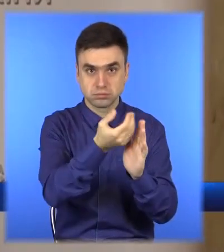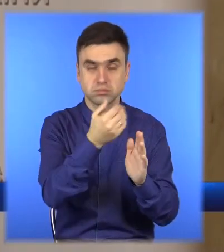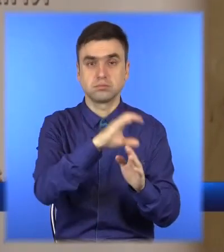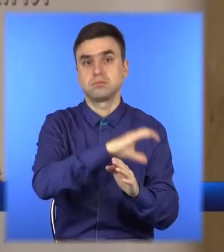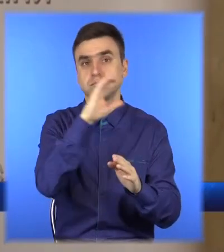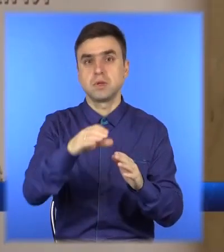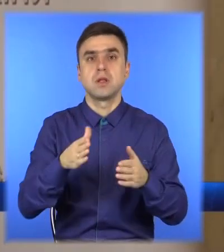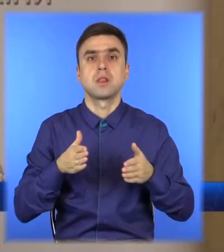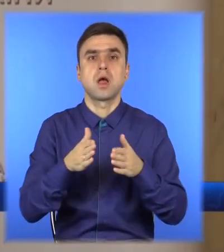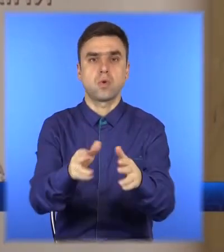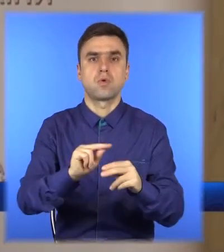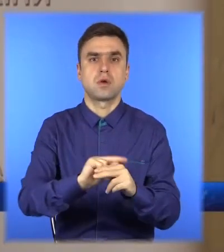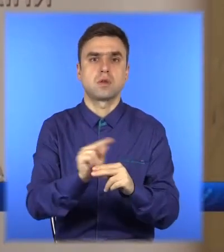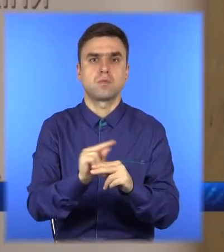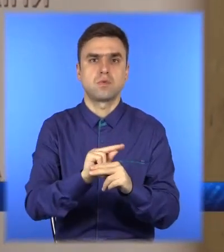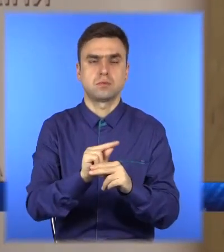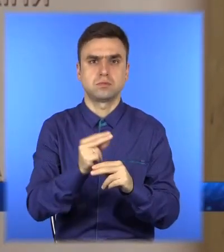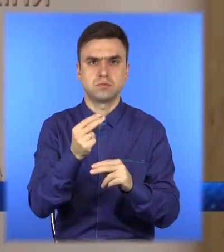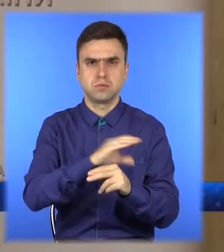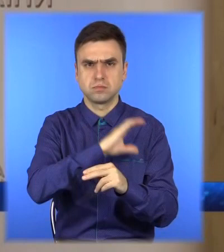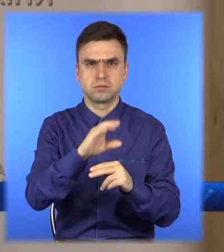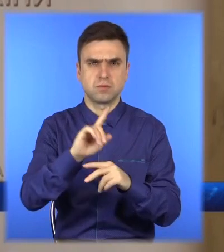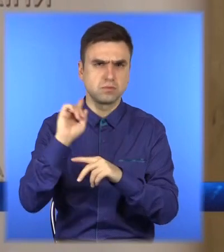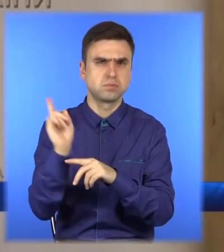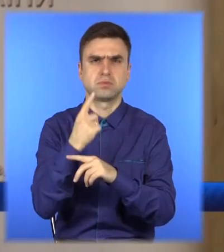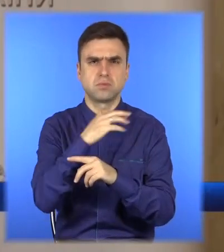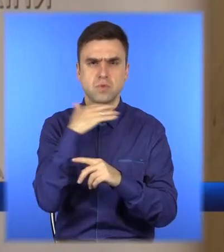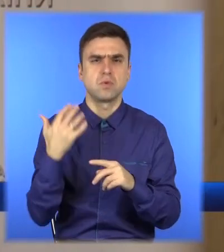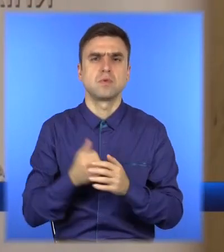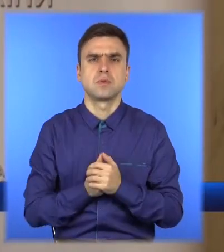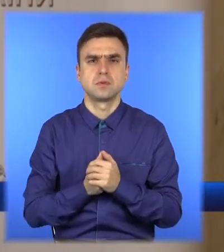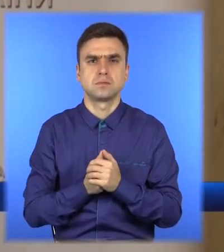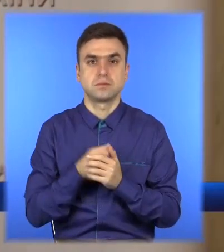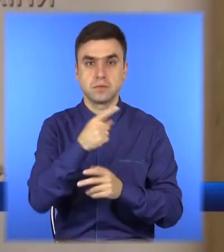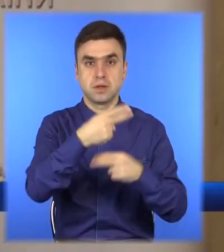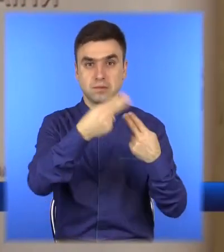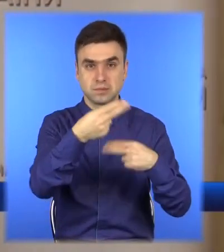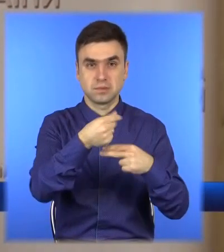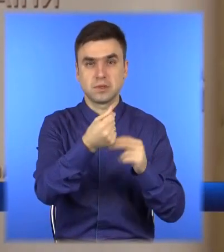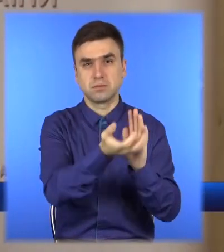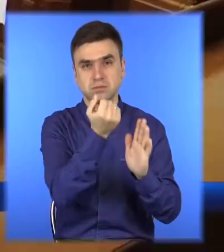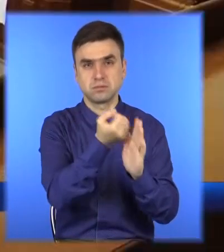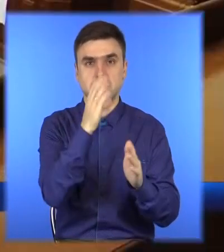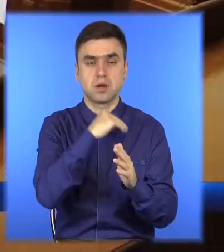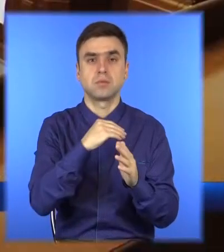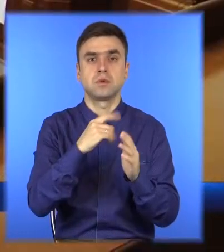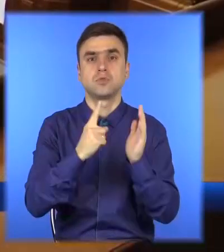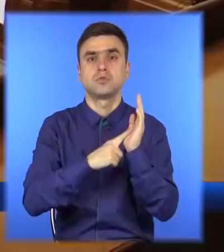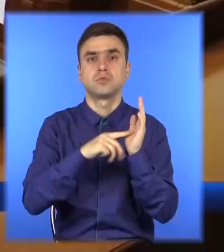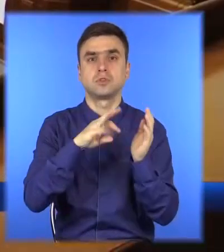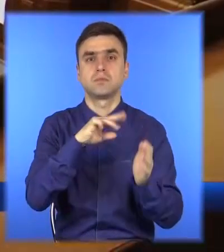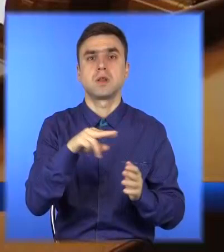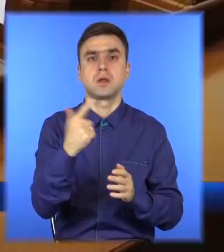областях. Мова йде про цифру щонайменше 6 мільярдів гривень в наступному році на будівництво доріг тільки по цій статті. З